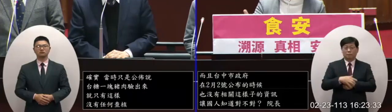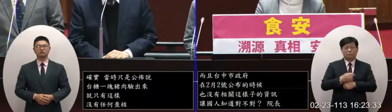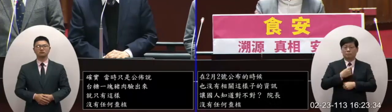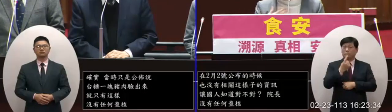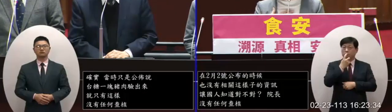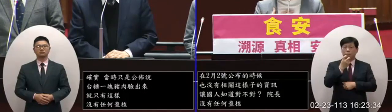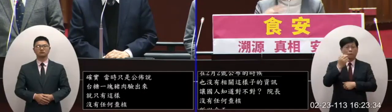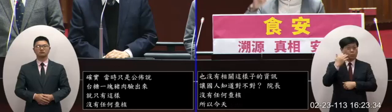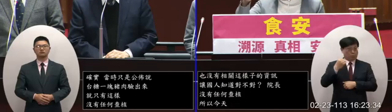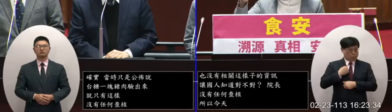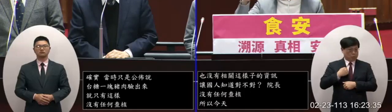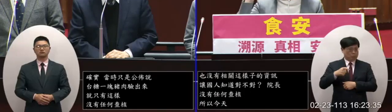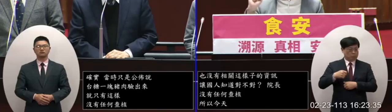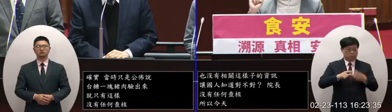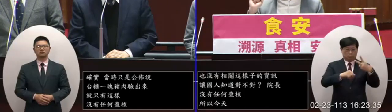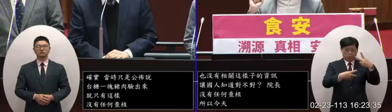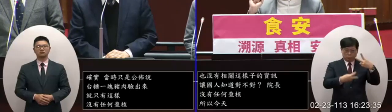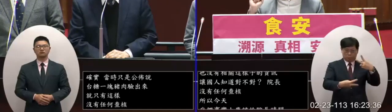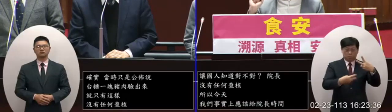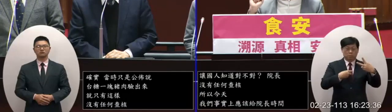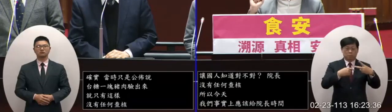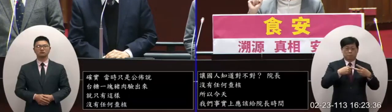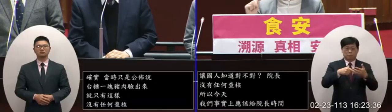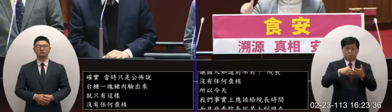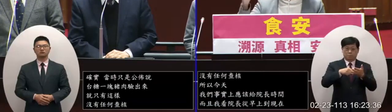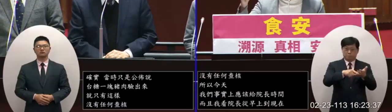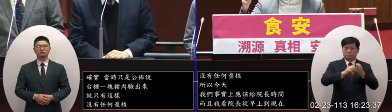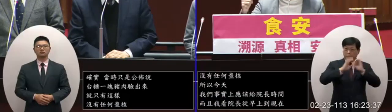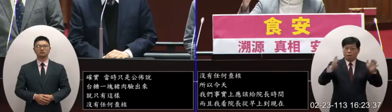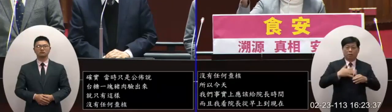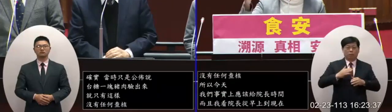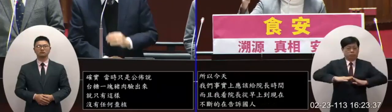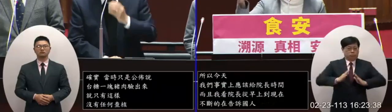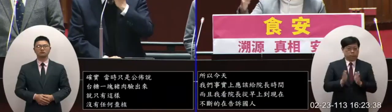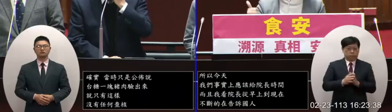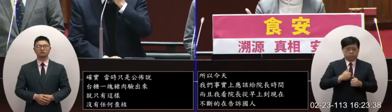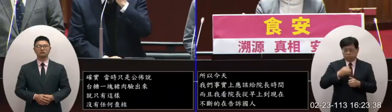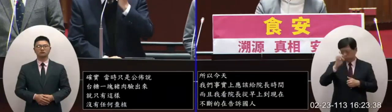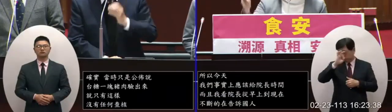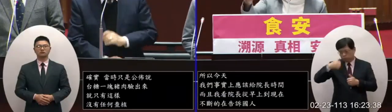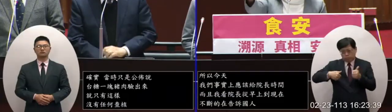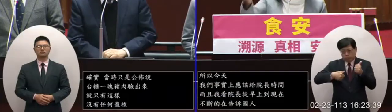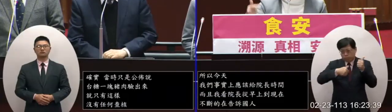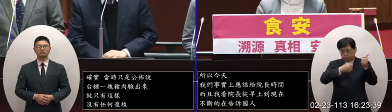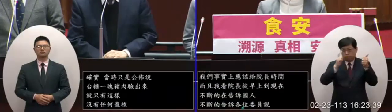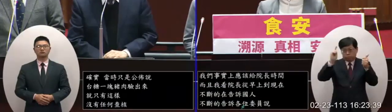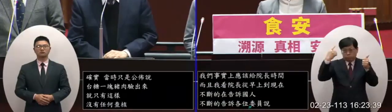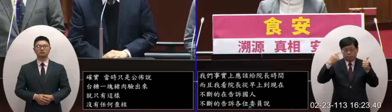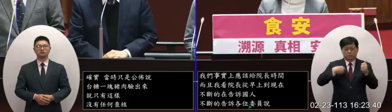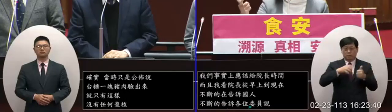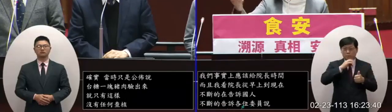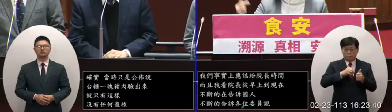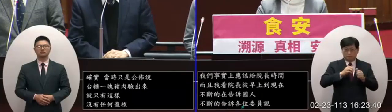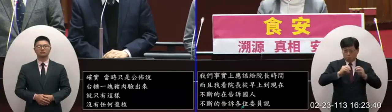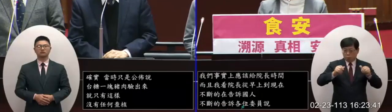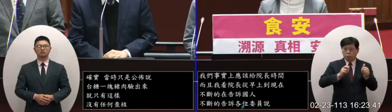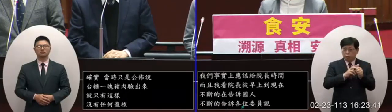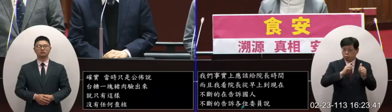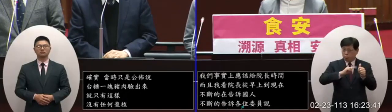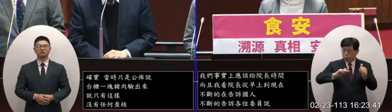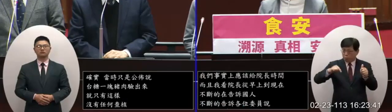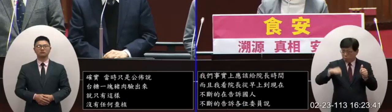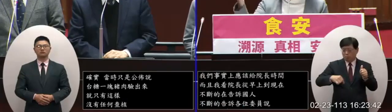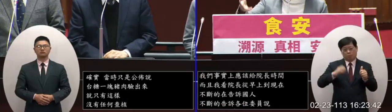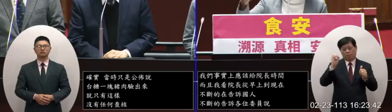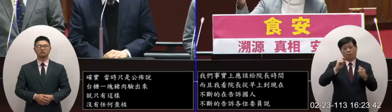中央一旦知道2月2號收到通報之後我們趕快去溯源我們去驗飼料飼料飼